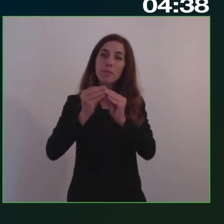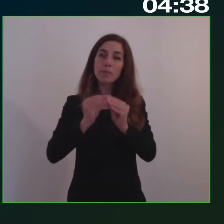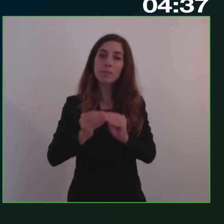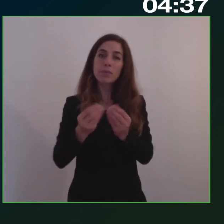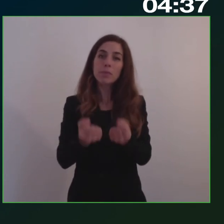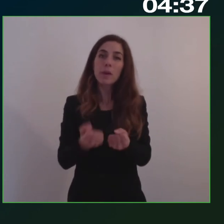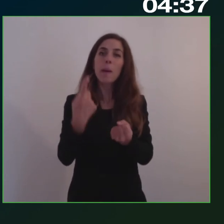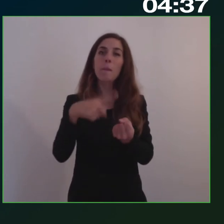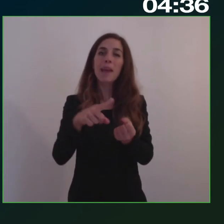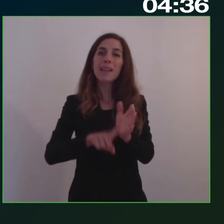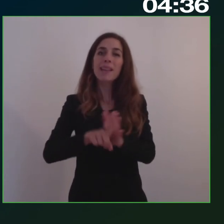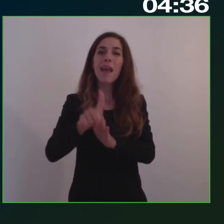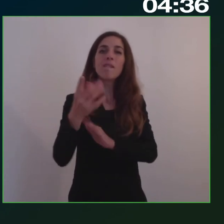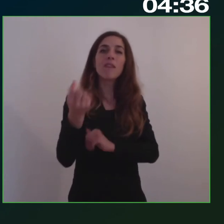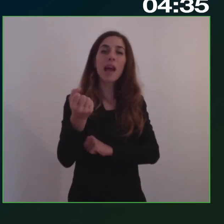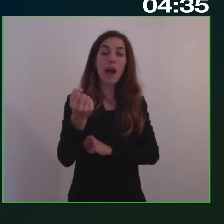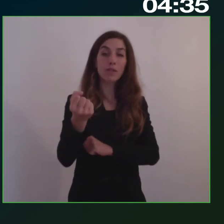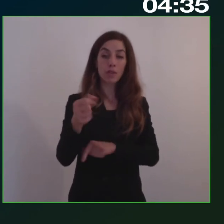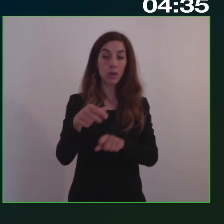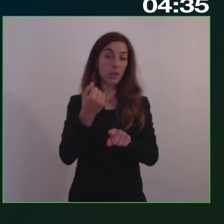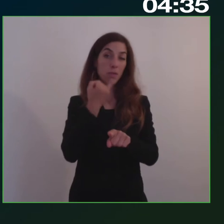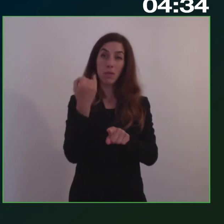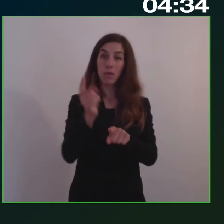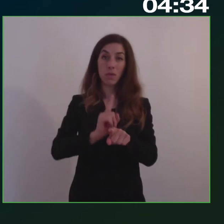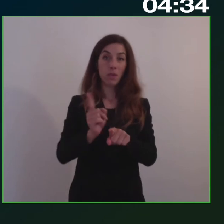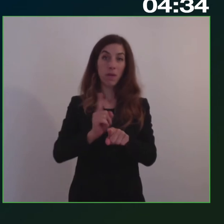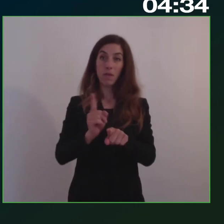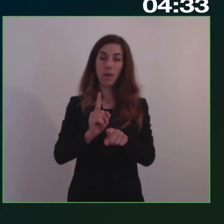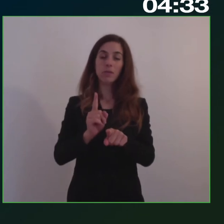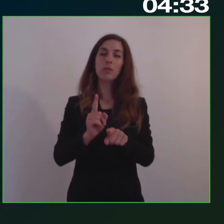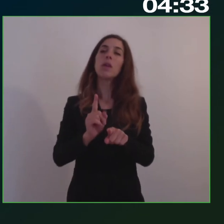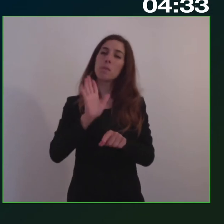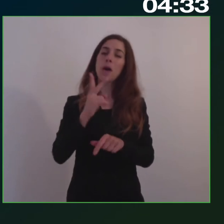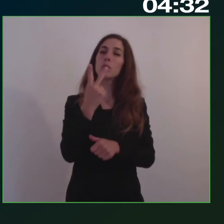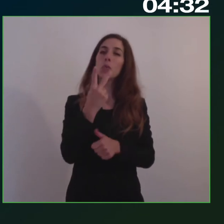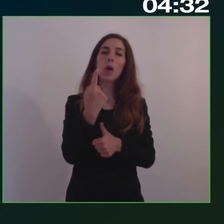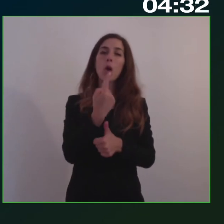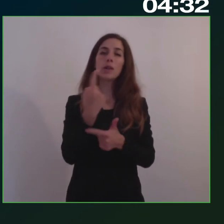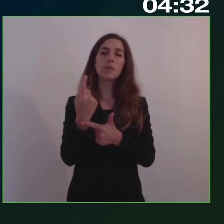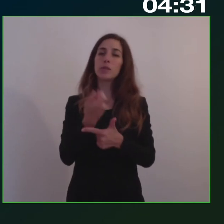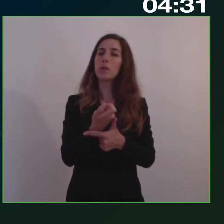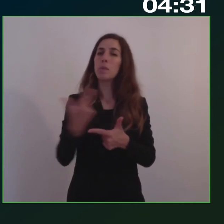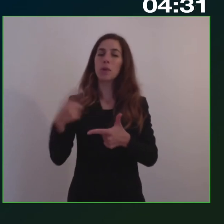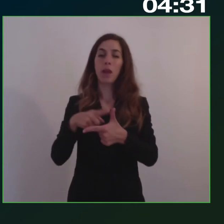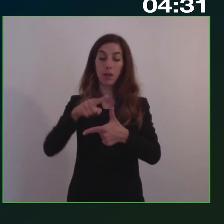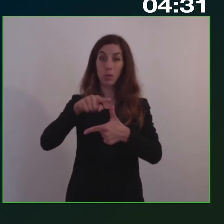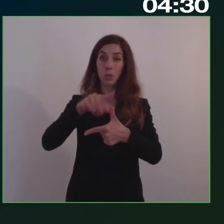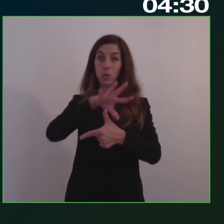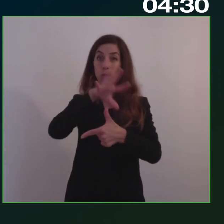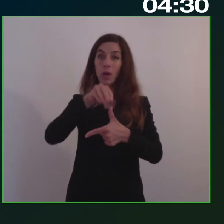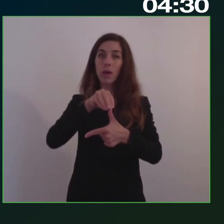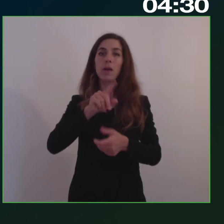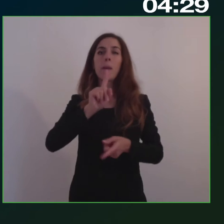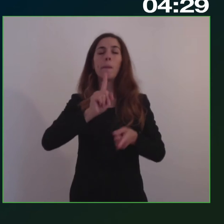ma secondo me ci sono alcuni presupposti, alcune condizioni essenziali. La prima, che è tutta politica, è che evidentemente